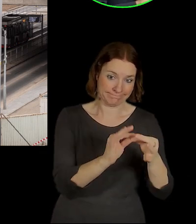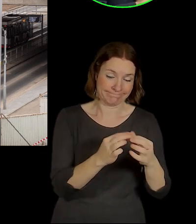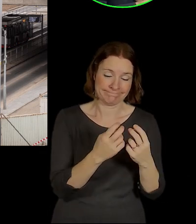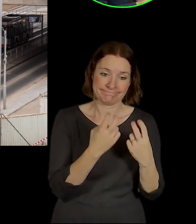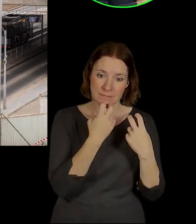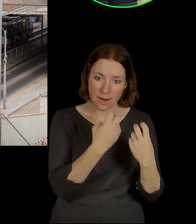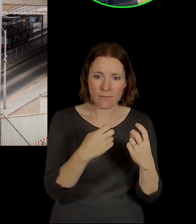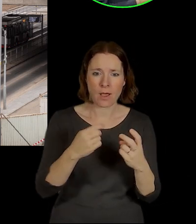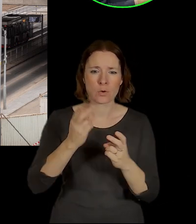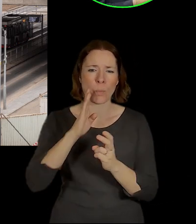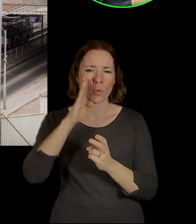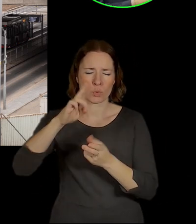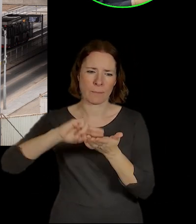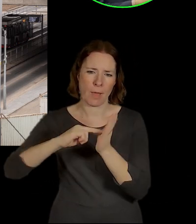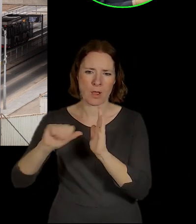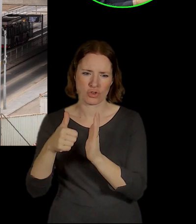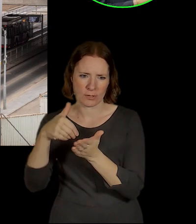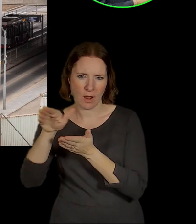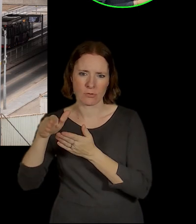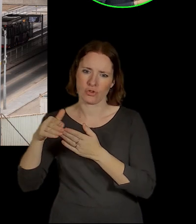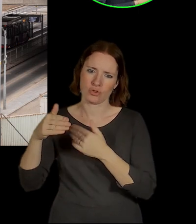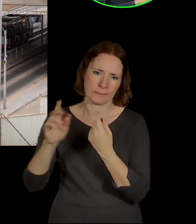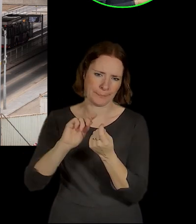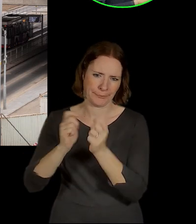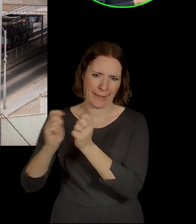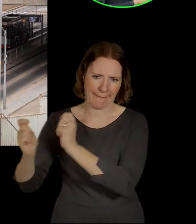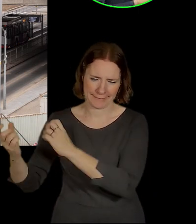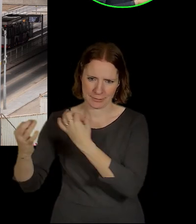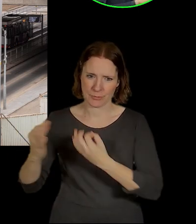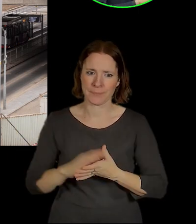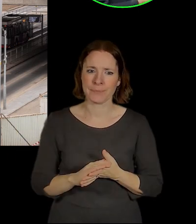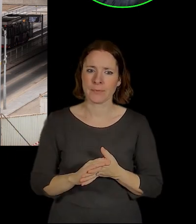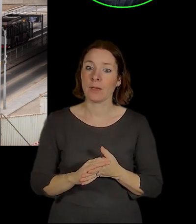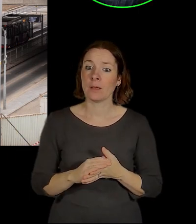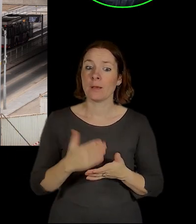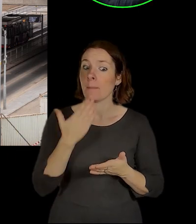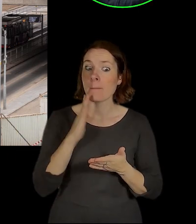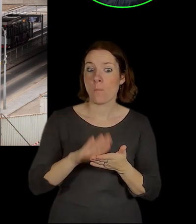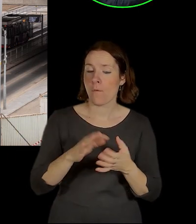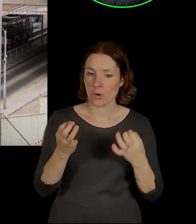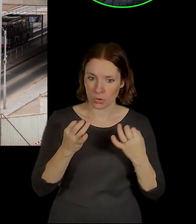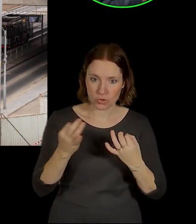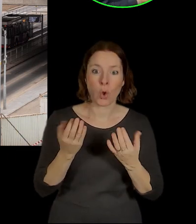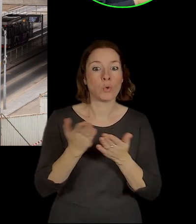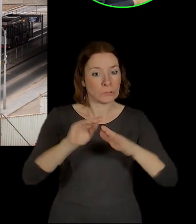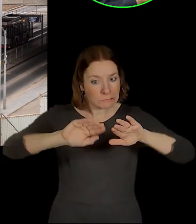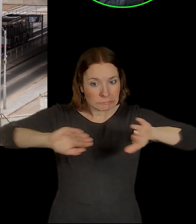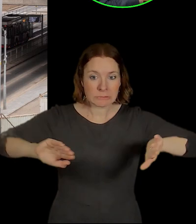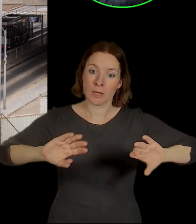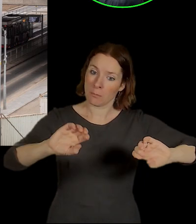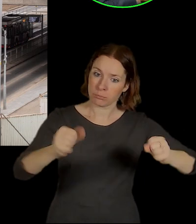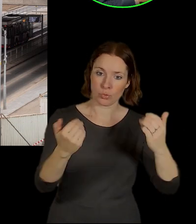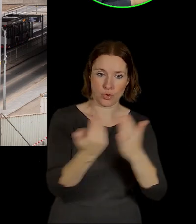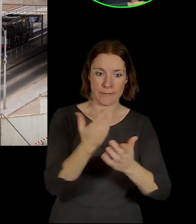ještě další rozvoj. Především došlo k tomu, že se uvolnili tím vzníkem tady téhleté zastávky